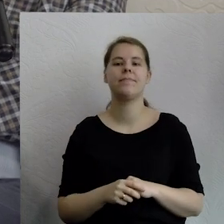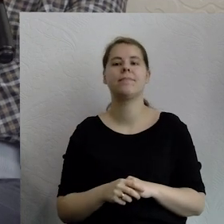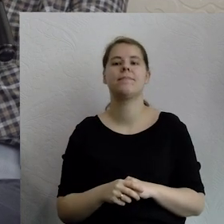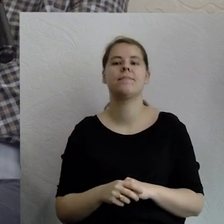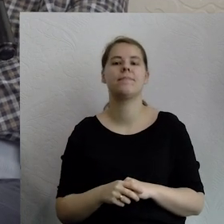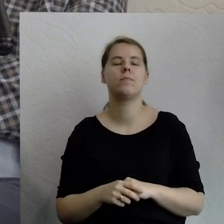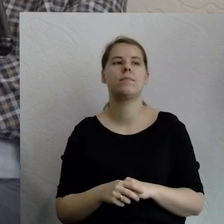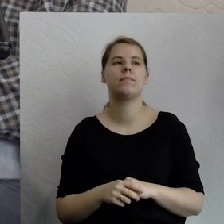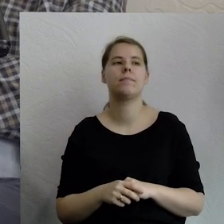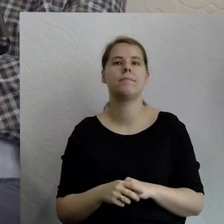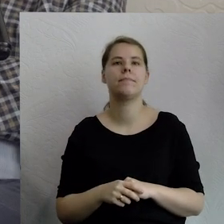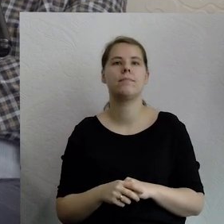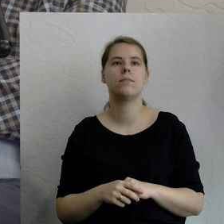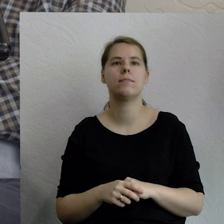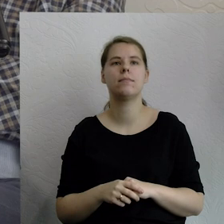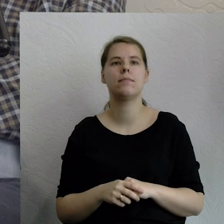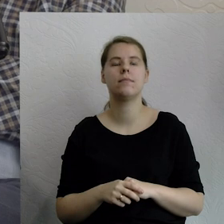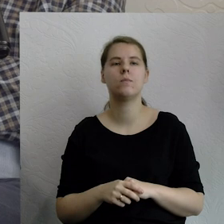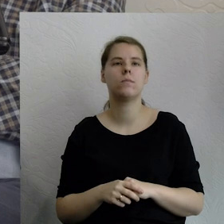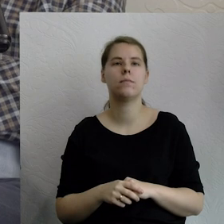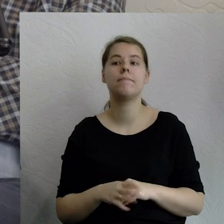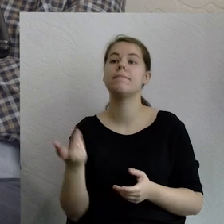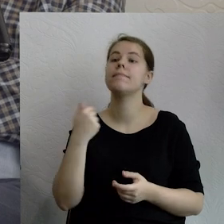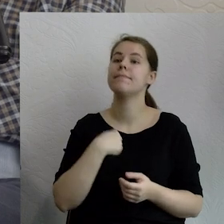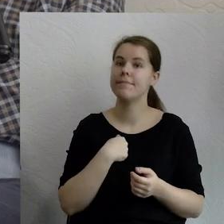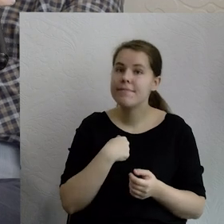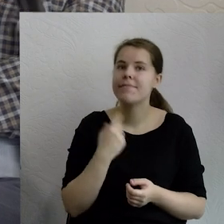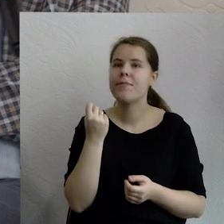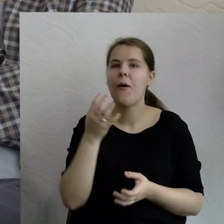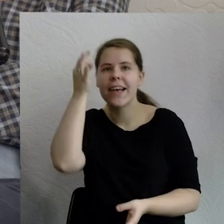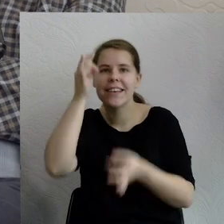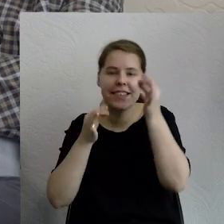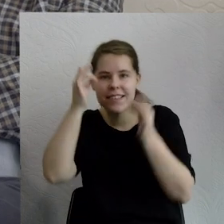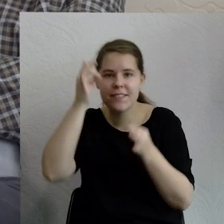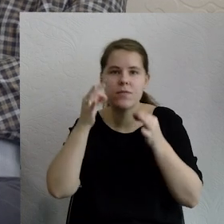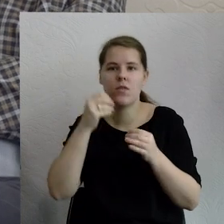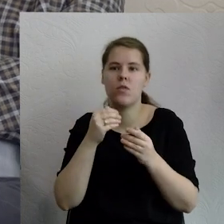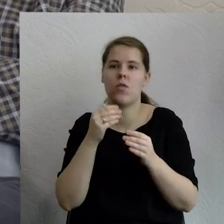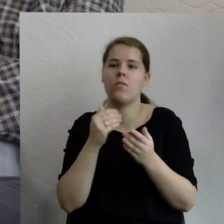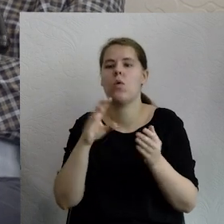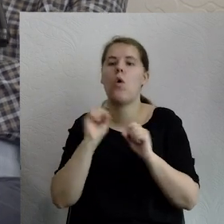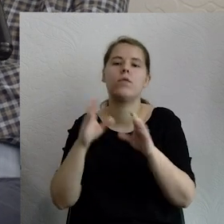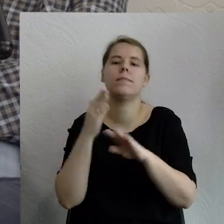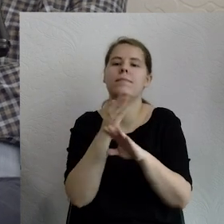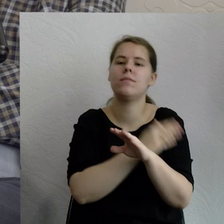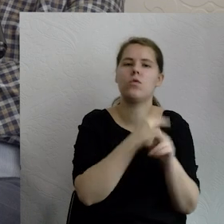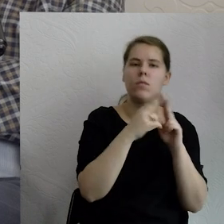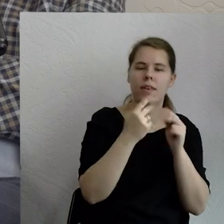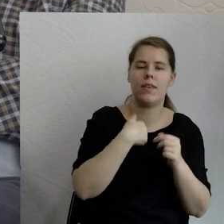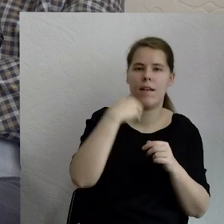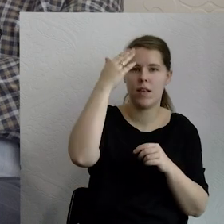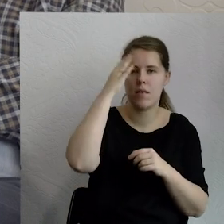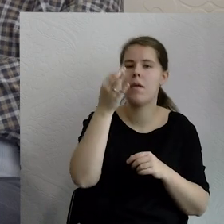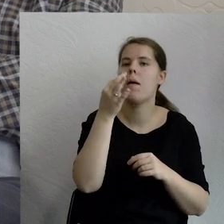pojawiły. No i tak, tak się zastanowiłem, znaczy nie umawialiśmy się, nie wiedziałem co kto powie, ale tak też wcześniej